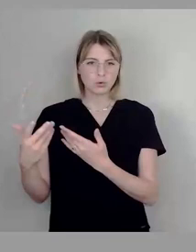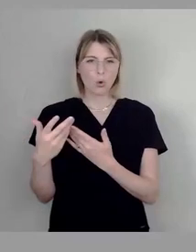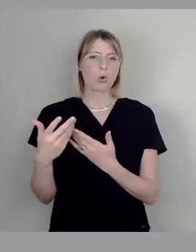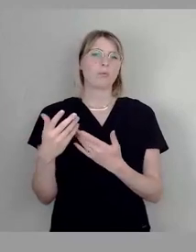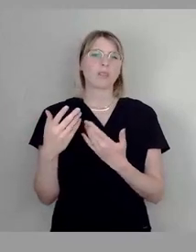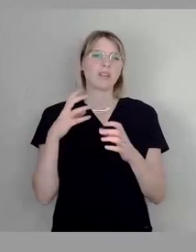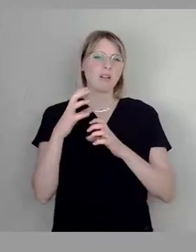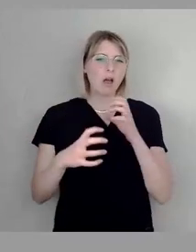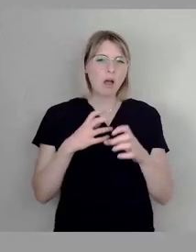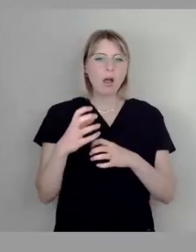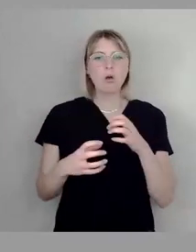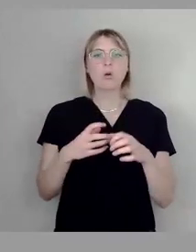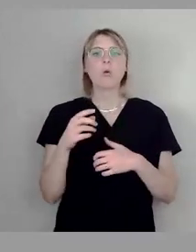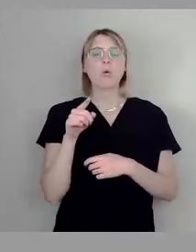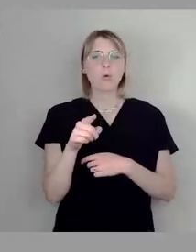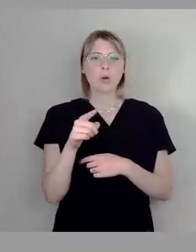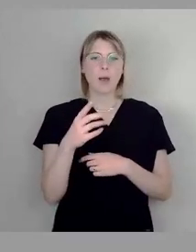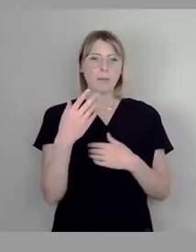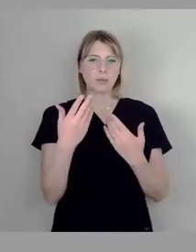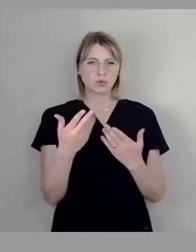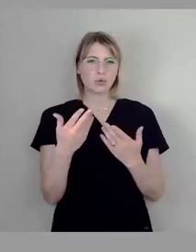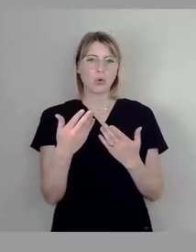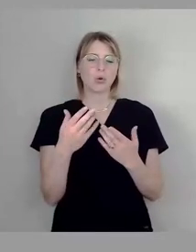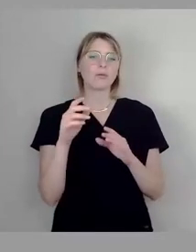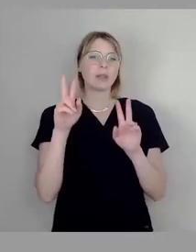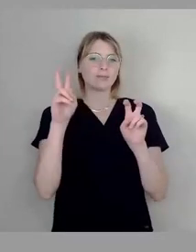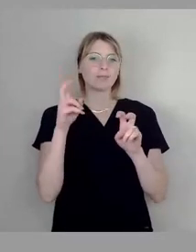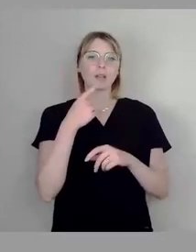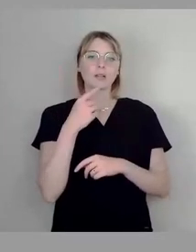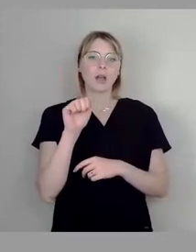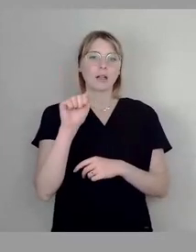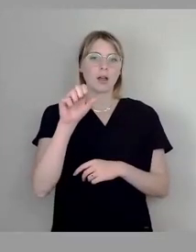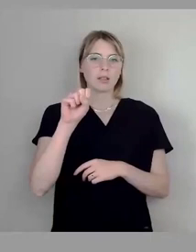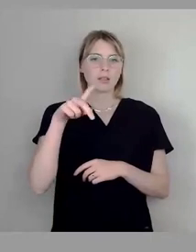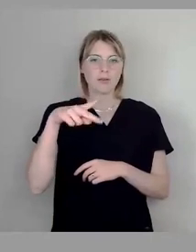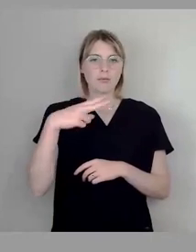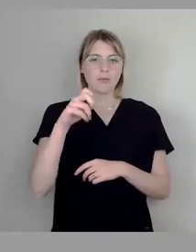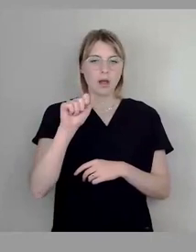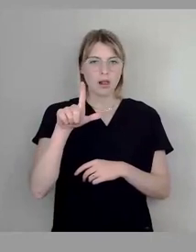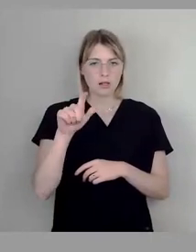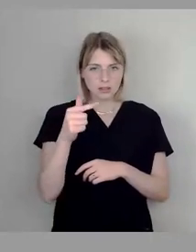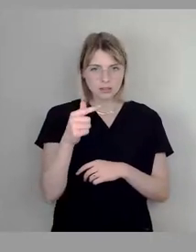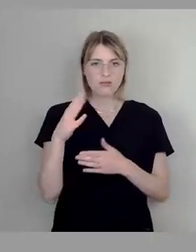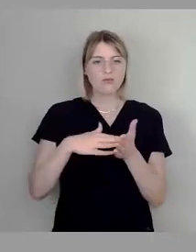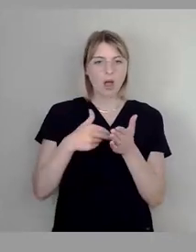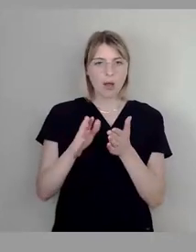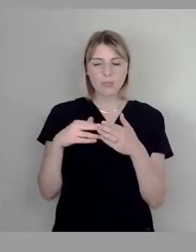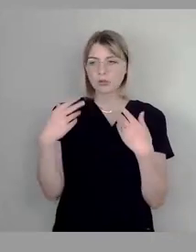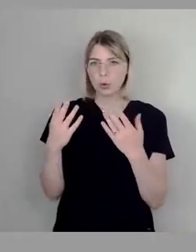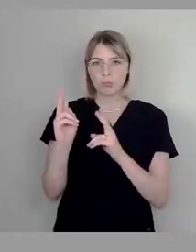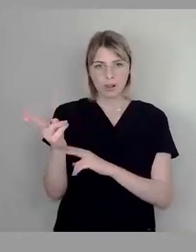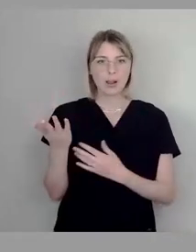verwenden, hier wird im Prinzip so etwas Asphaltfarbenes verwendet, das war das Erste, was uns störte. Hier nochmal eine Großaufnahme im Prinzip, das mit diesen Anthrazitfarbenen